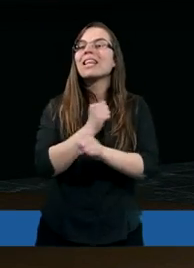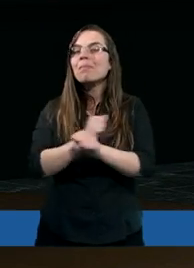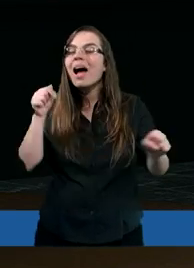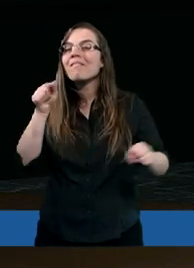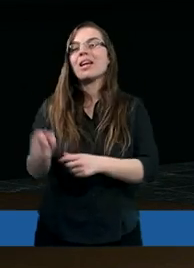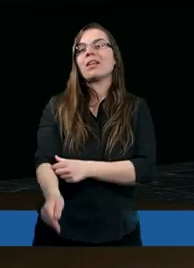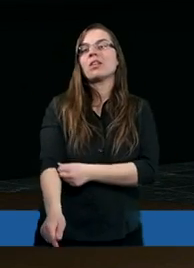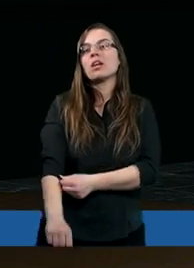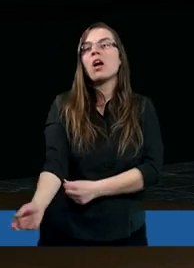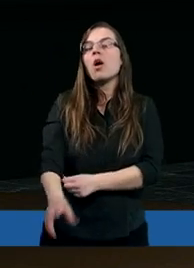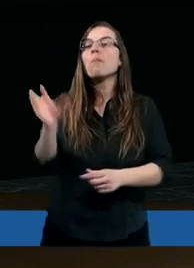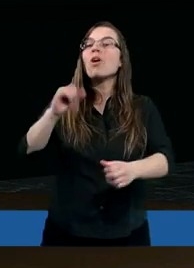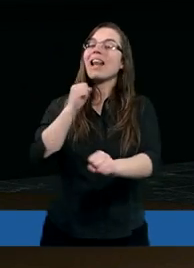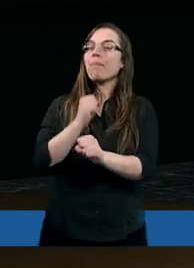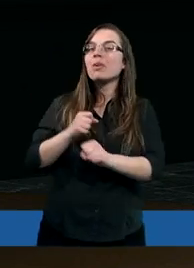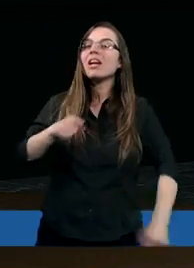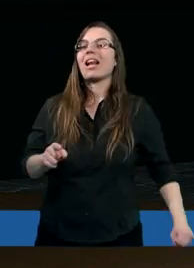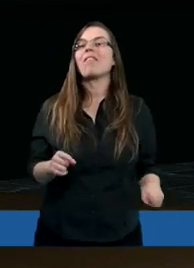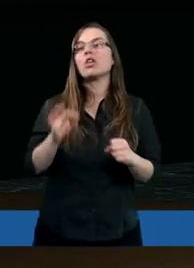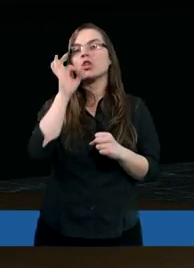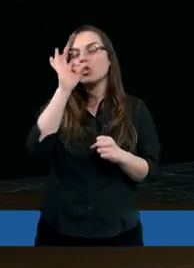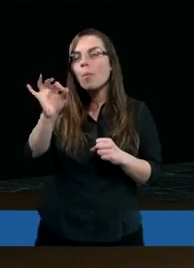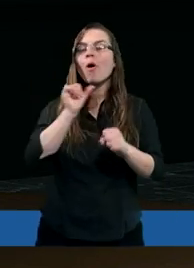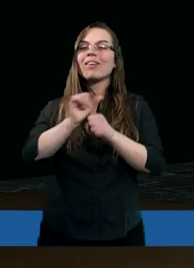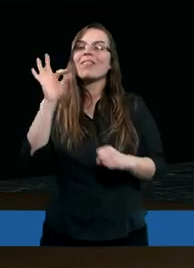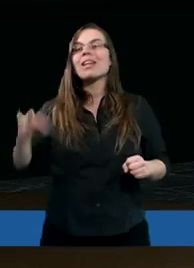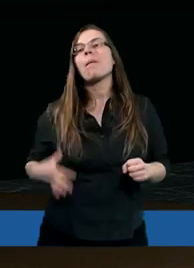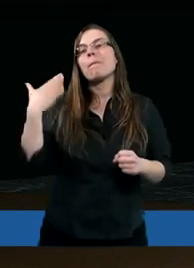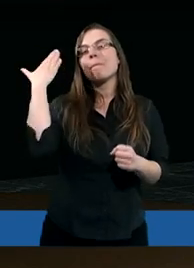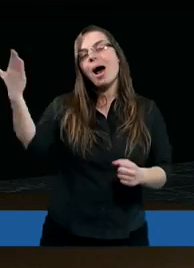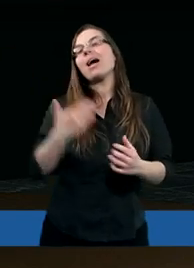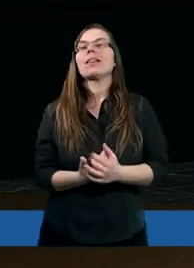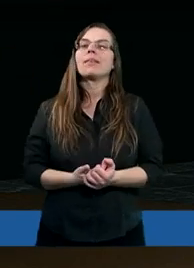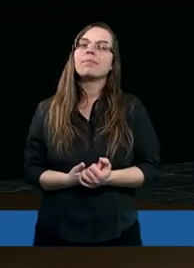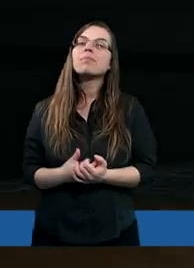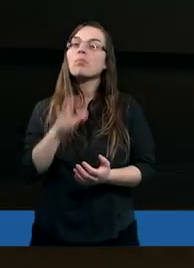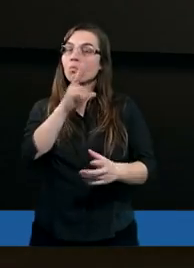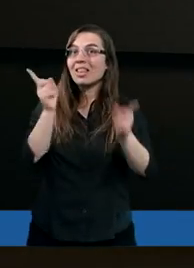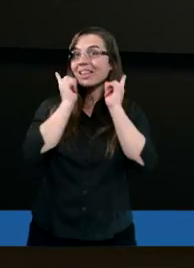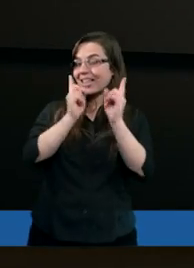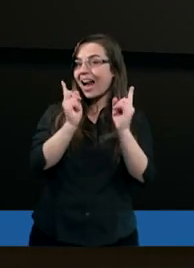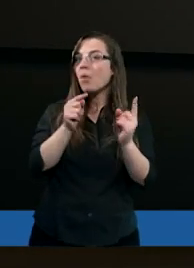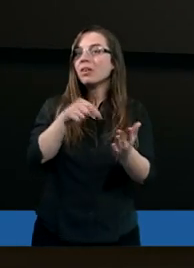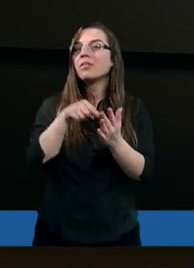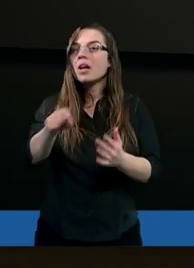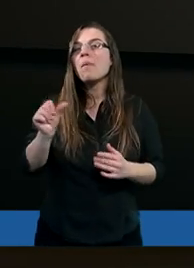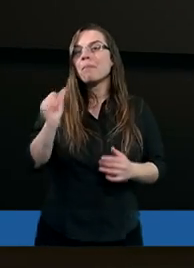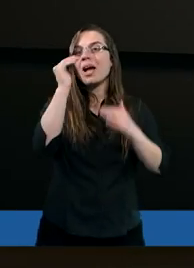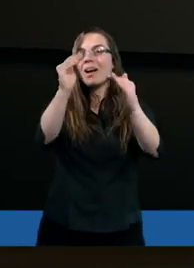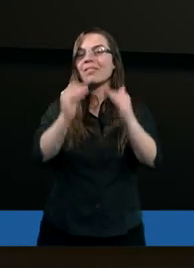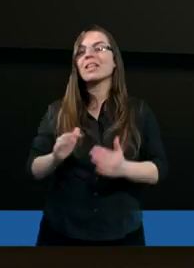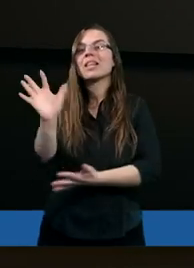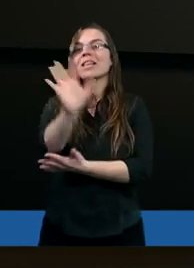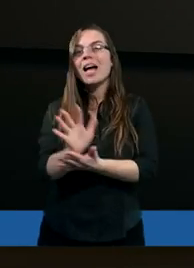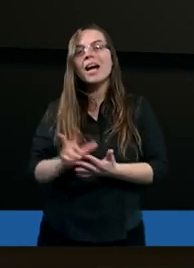gdyżeście zakosztowali, iż dobrotliwy jest Pan. Czy zauważyliście w tych pierwszych